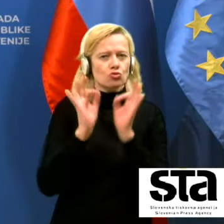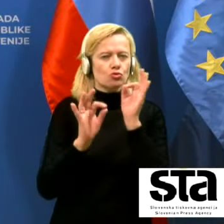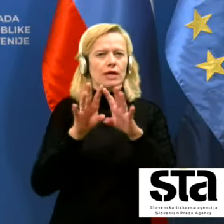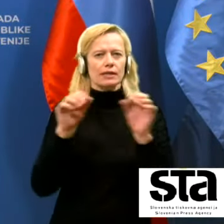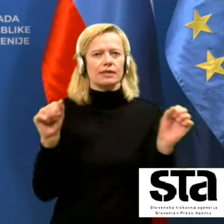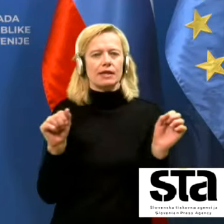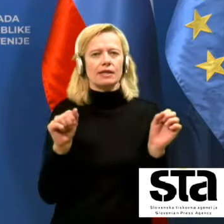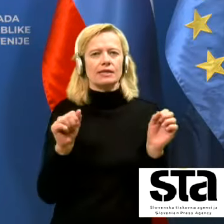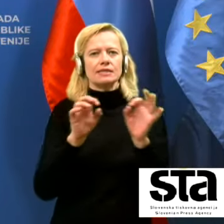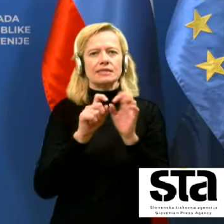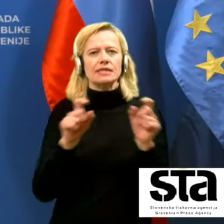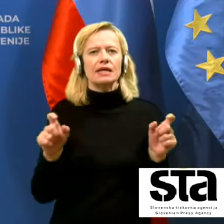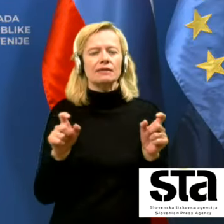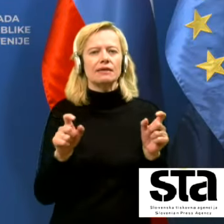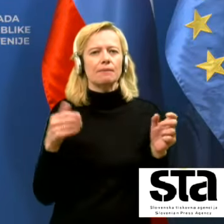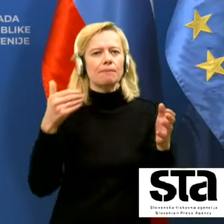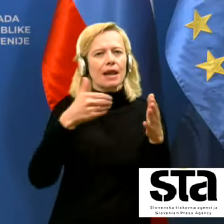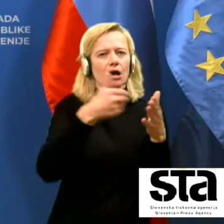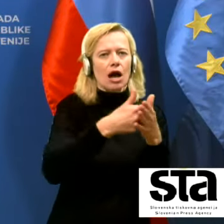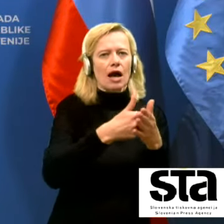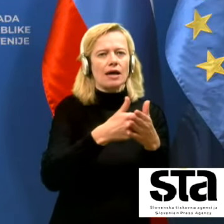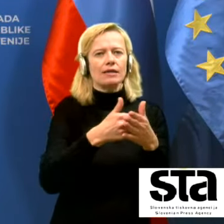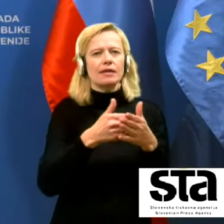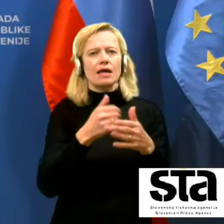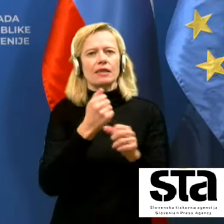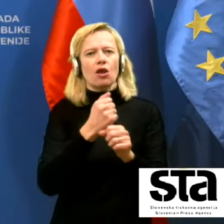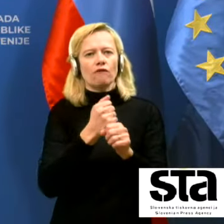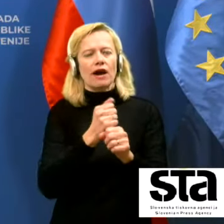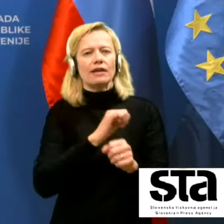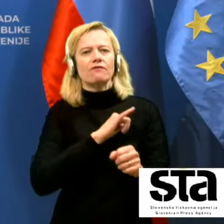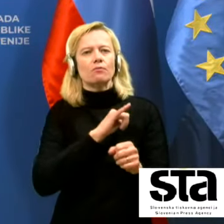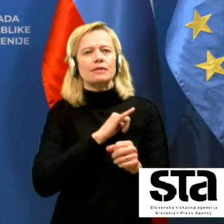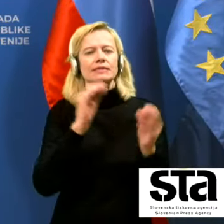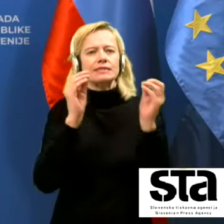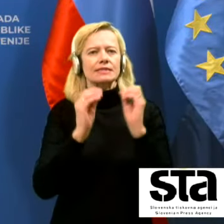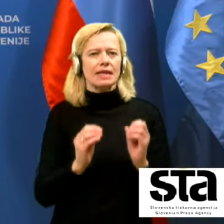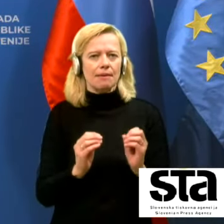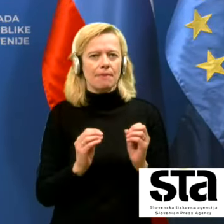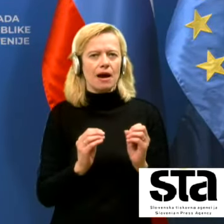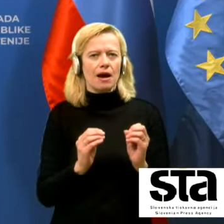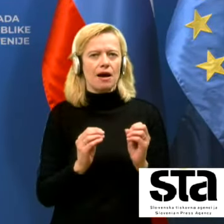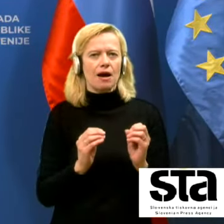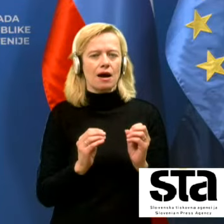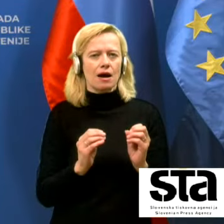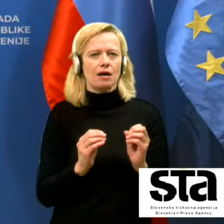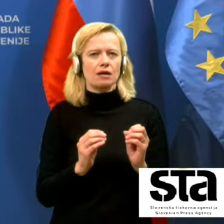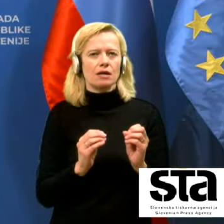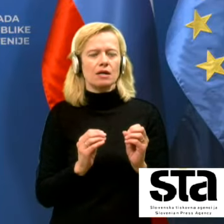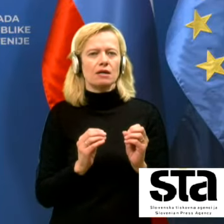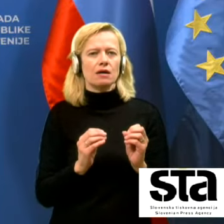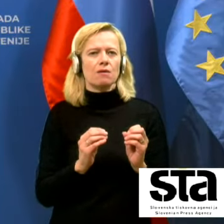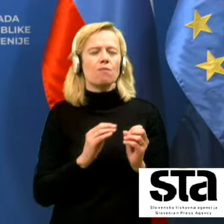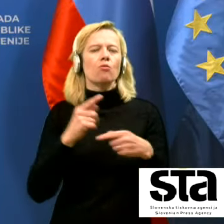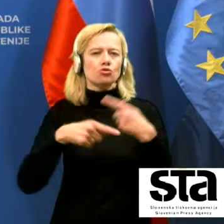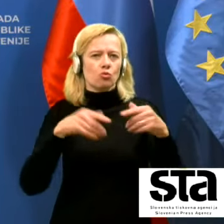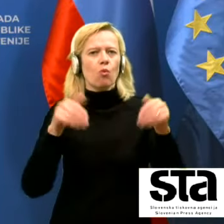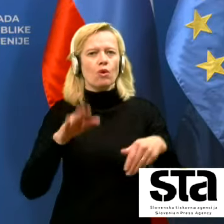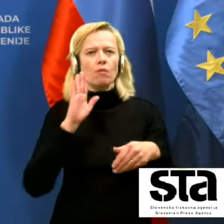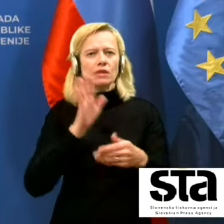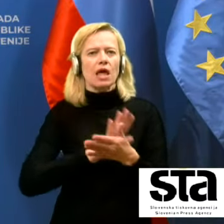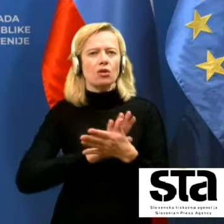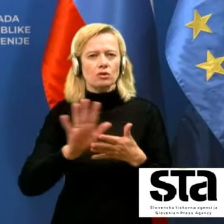predvsem zaradi prilagajanja in delovanja informacijskega sistema, kjer mora biti postopek enostaven in seveda